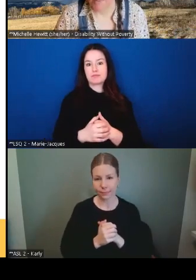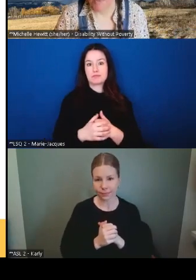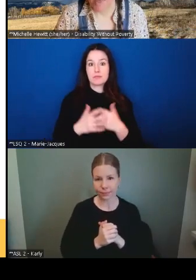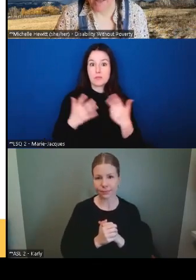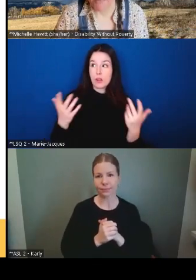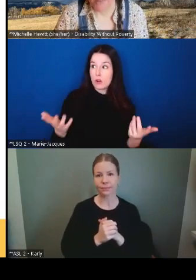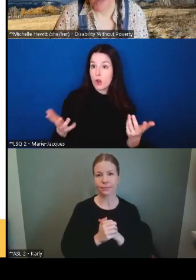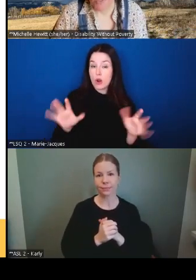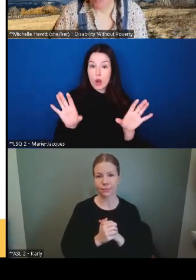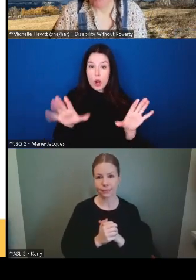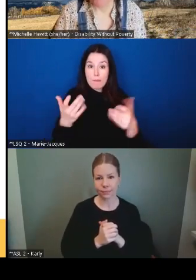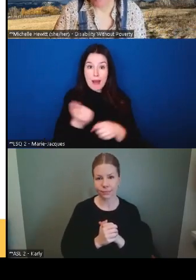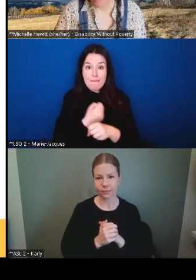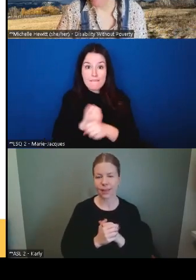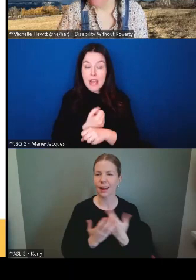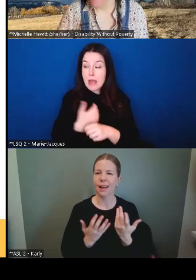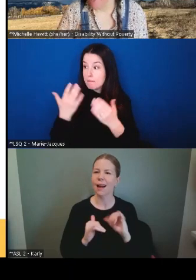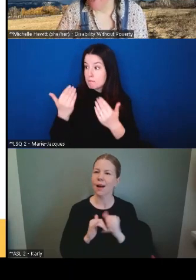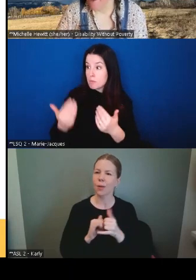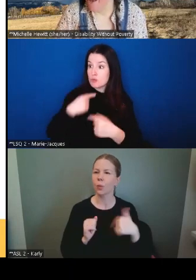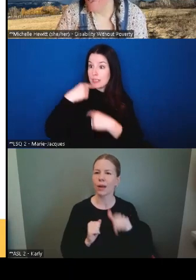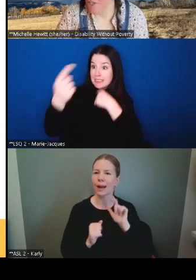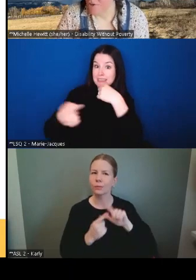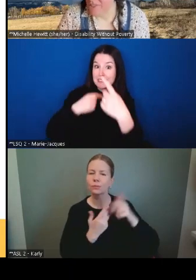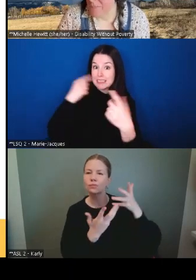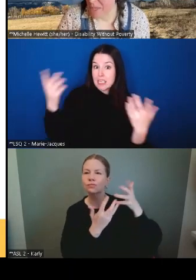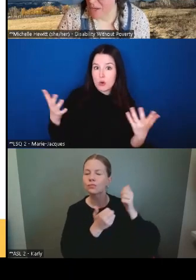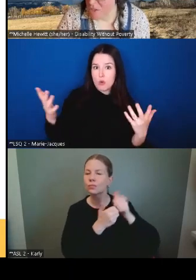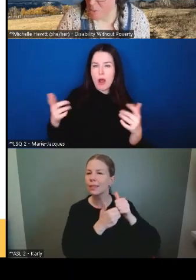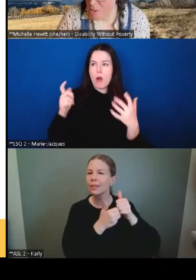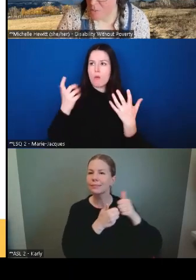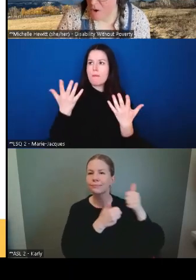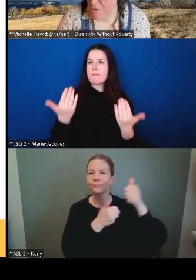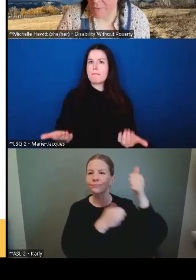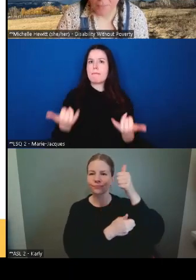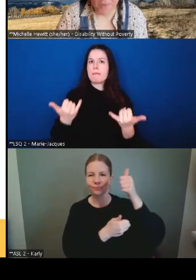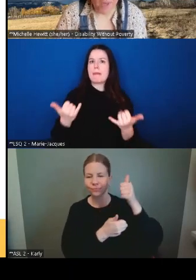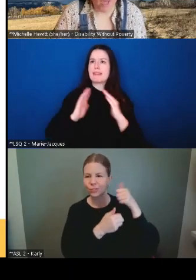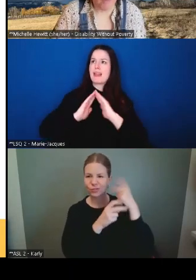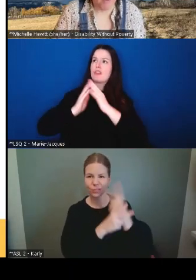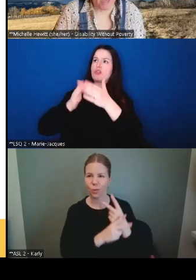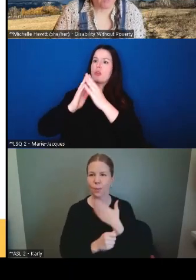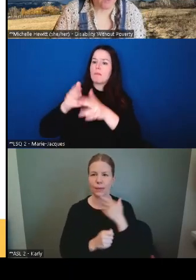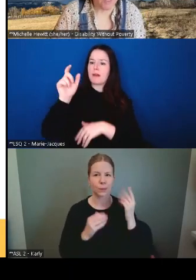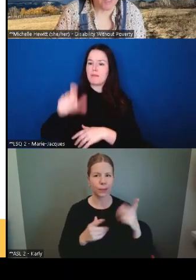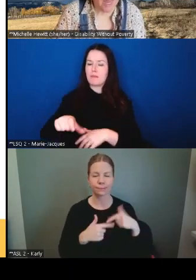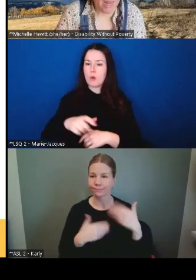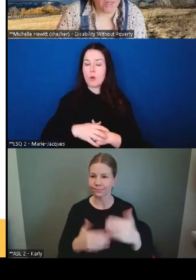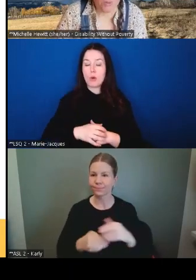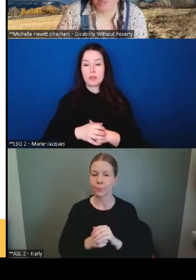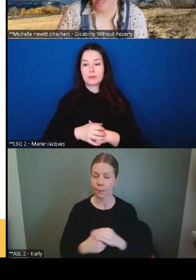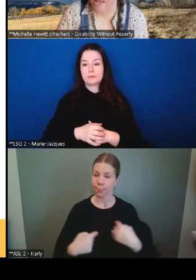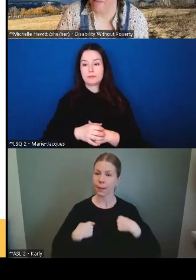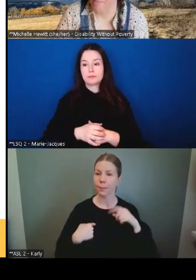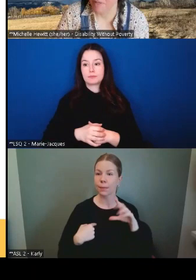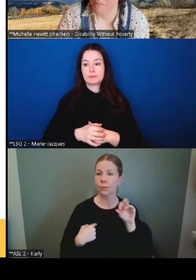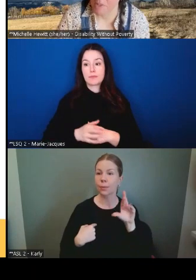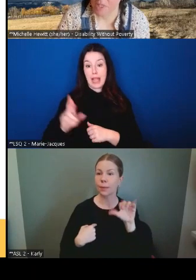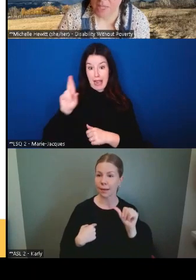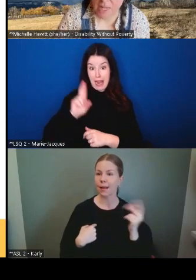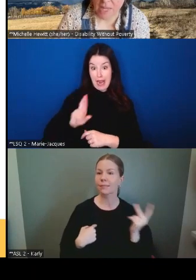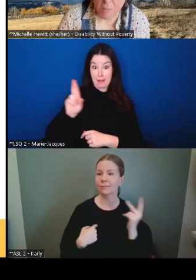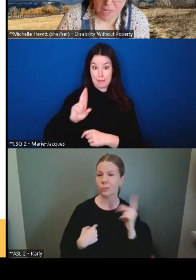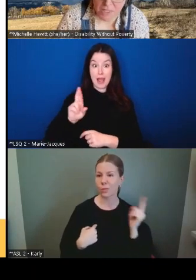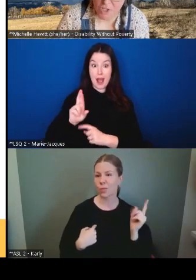Et qu'avons-nous besoin de leur dire ou leur demander maintenant? Et donc, Rabia et moi allons nous rendre à Ottawa